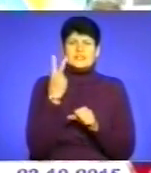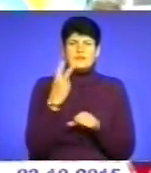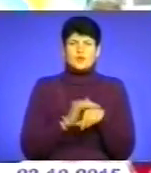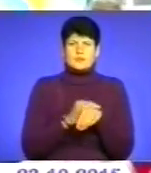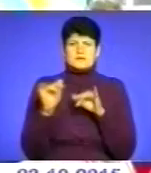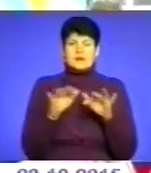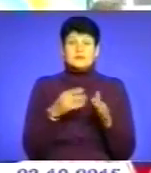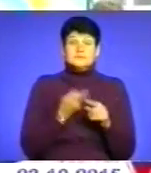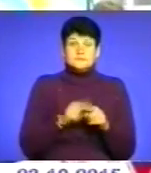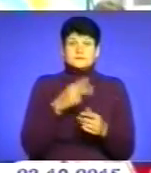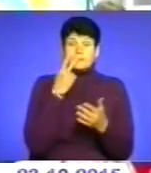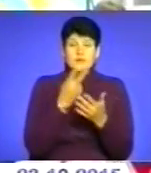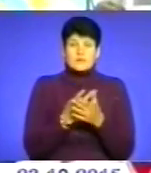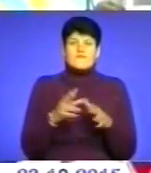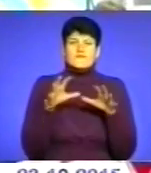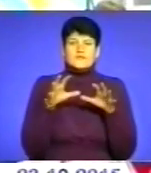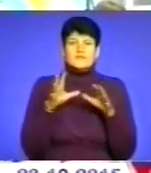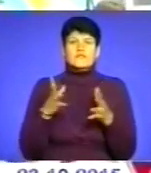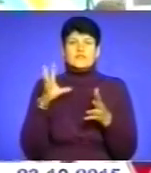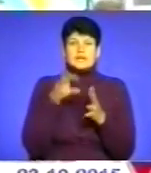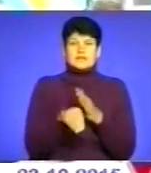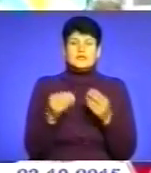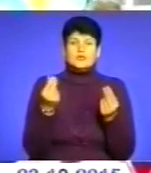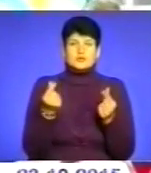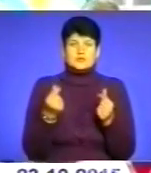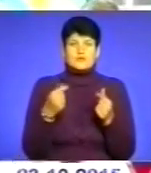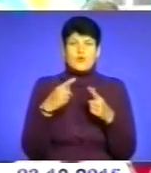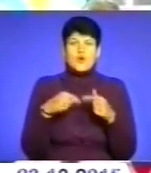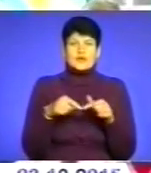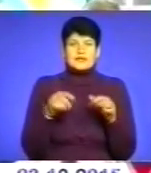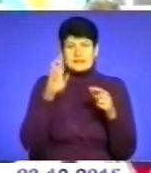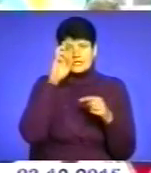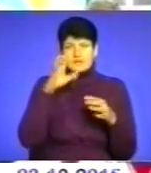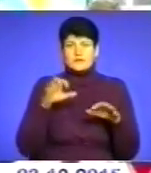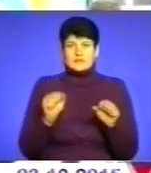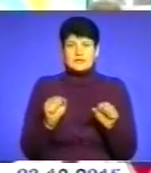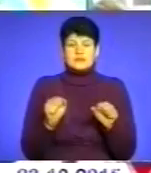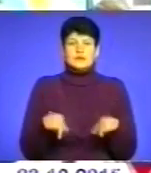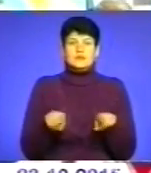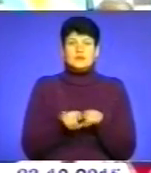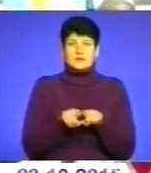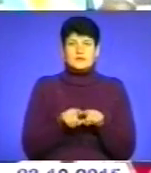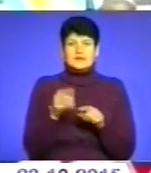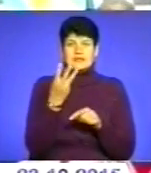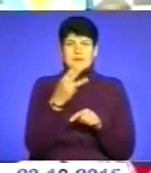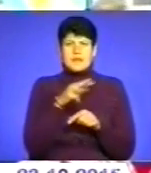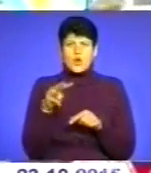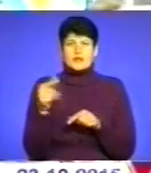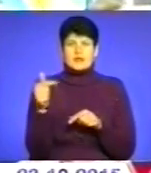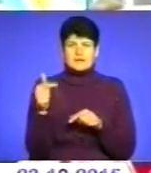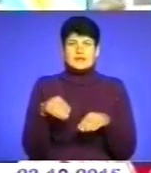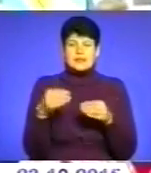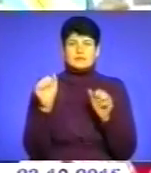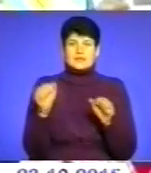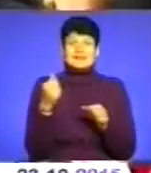Оце і показало, що вкладені кошти органами державної влади в екваленті трьох мільйонів гривень дали можливість газифікувати не